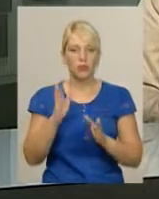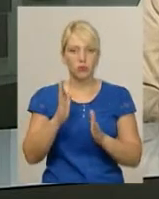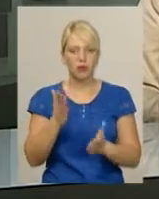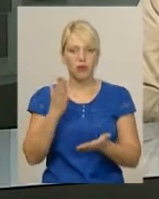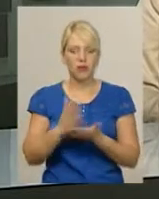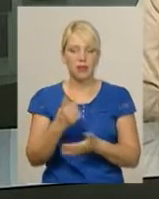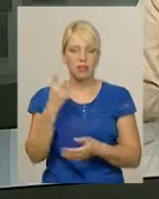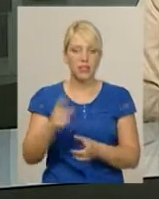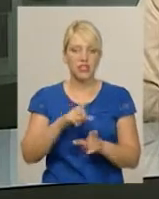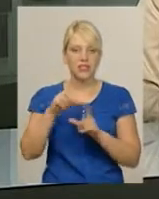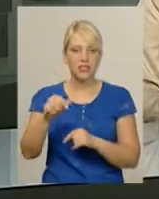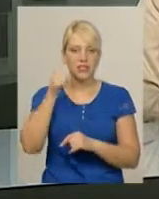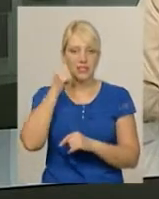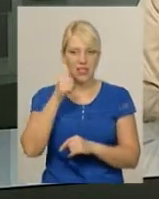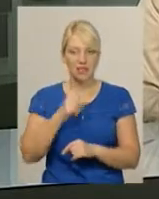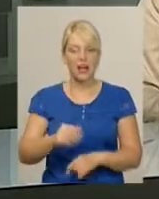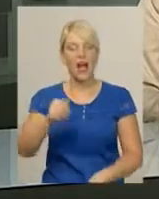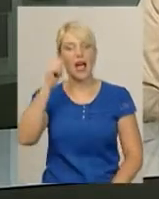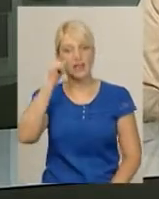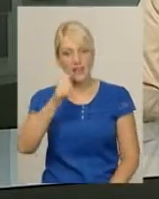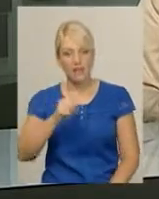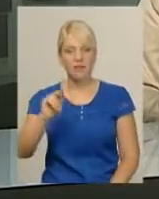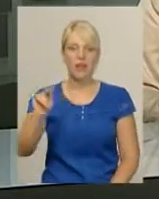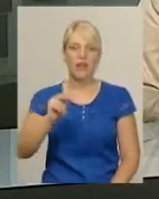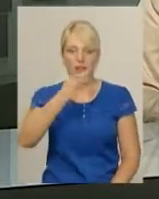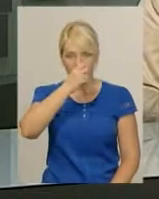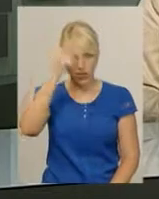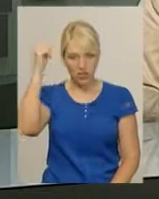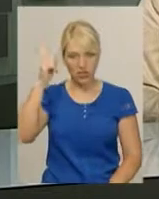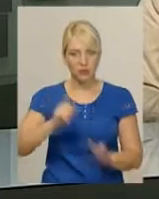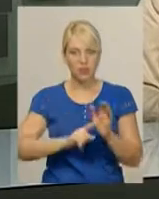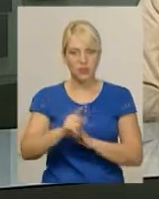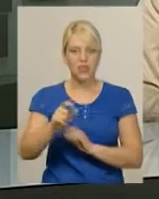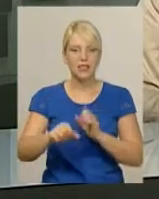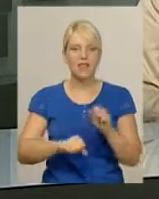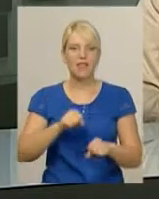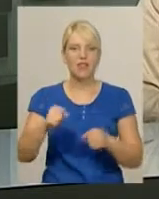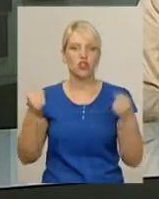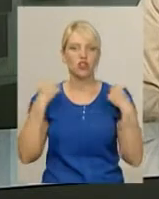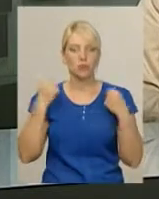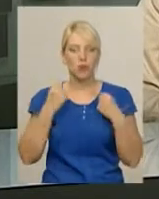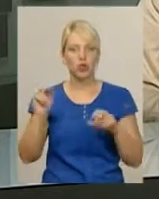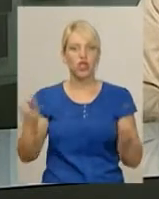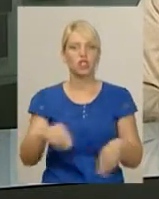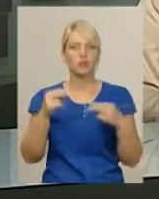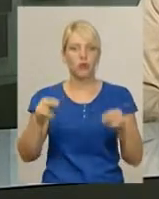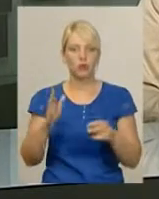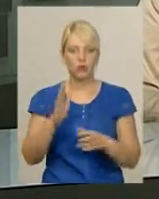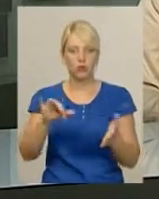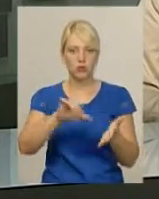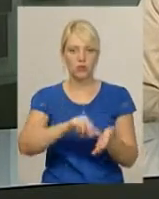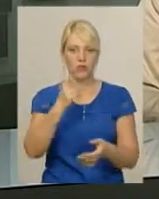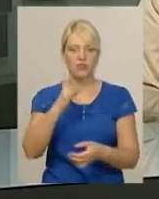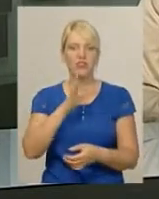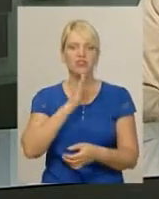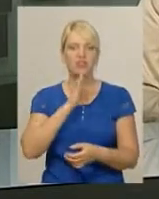заїзд завтра. І завтра ж у Чехії стартує чемпіонат Європи з велоспорту на шосе. На змаганнях виступатиме дві хмельничанки – майстер